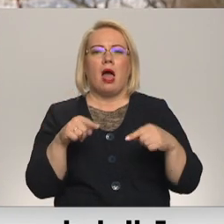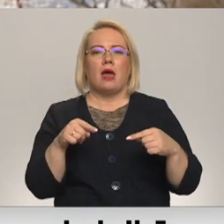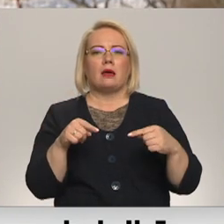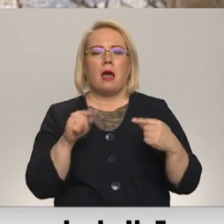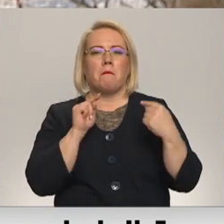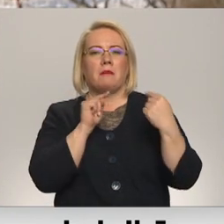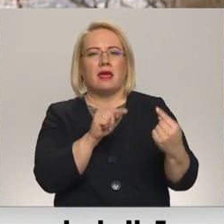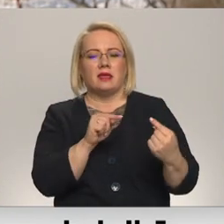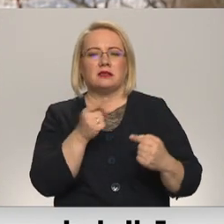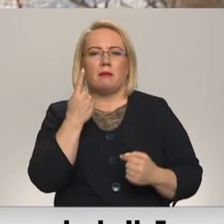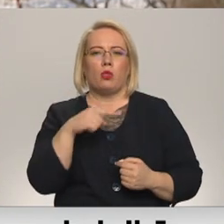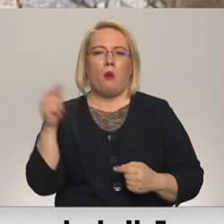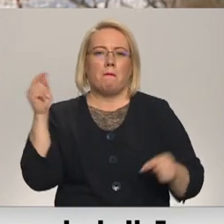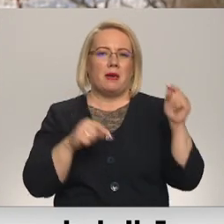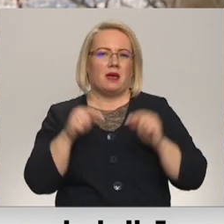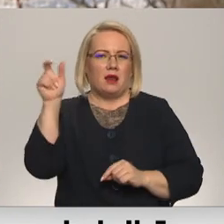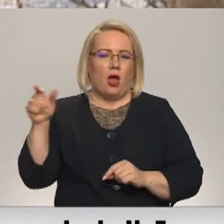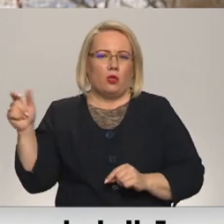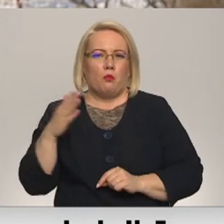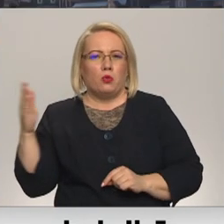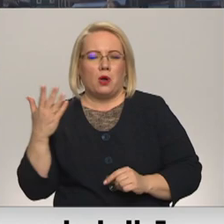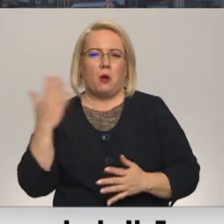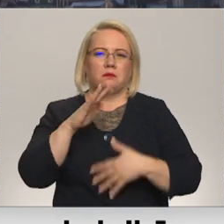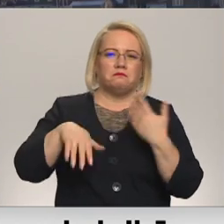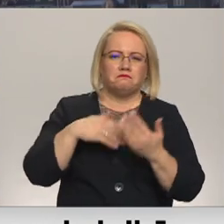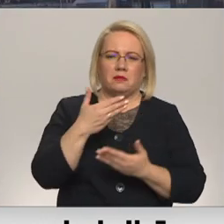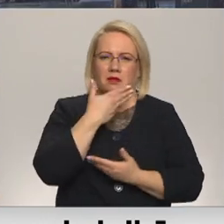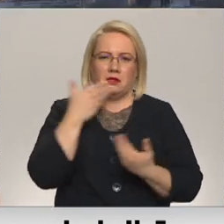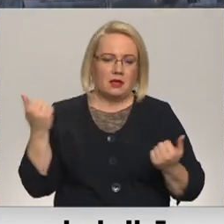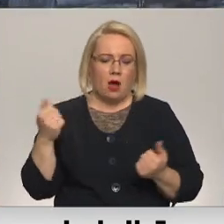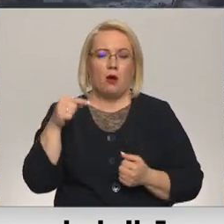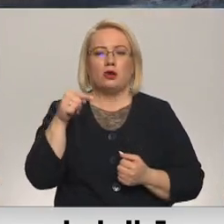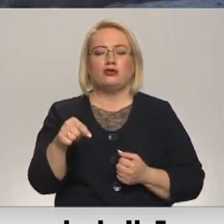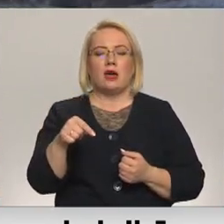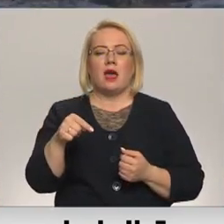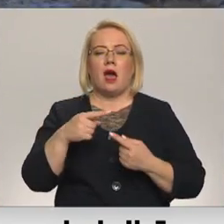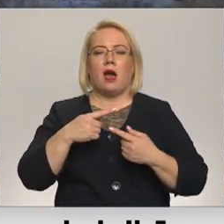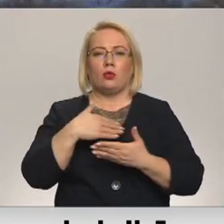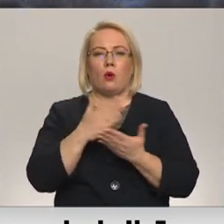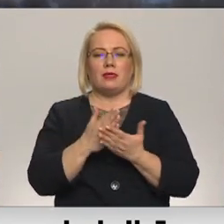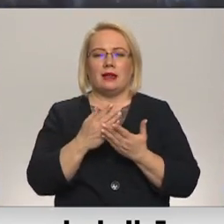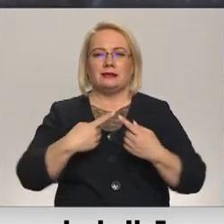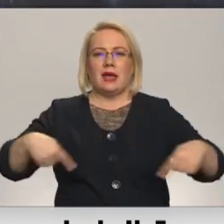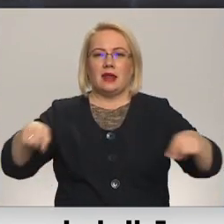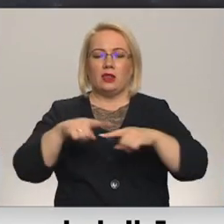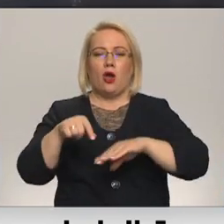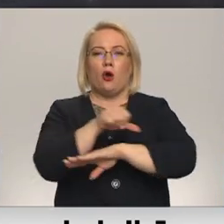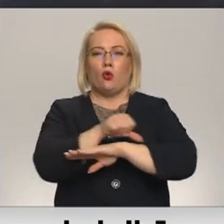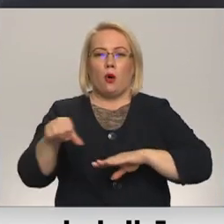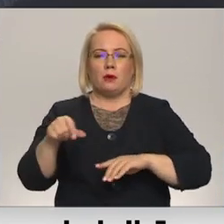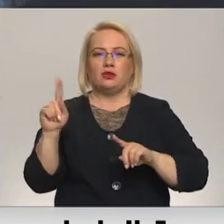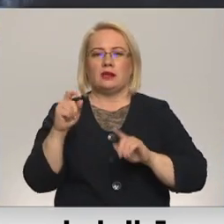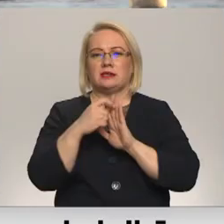kaut kāda no viņu puses, jā, kaut kādas nekārtības. Pietrujas nodeļas teritorijā robežlīnija apmēram 17